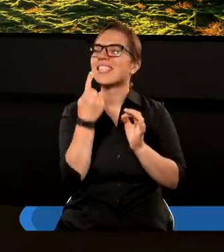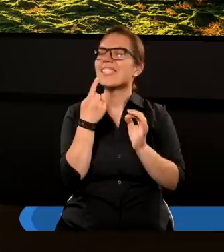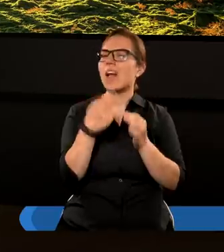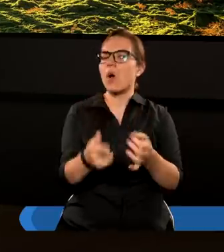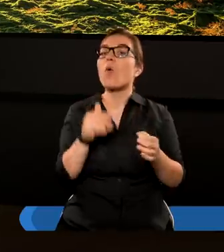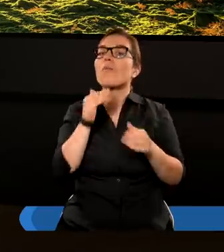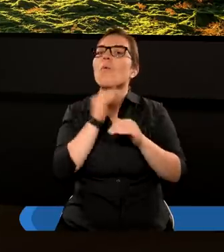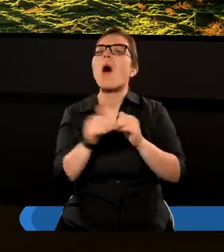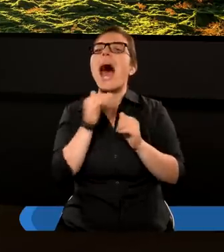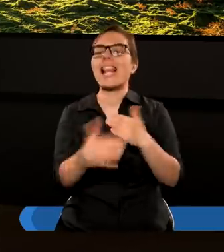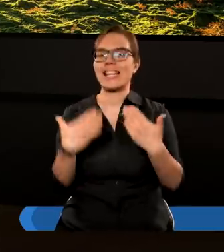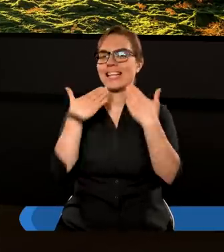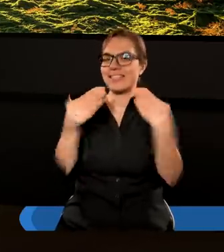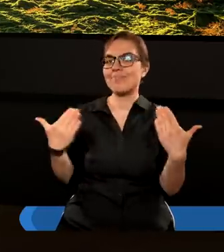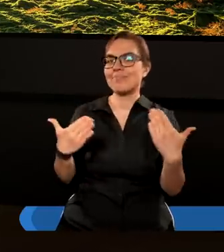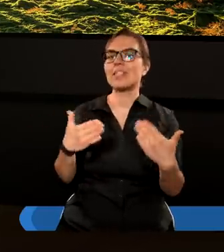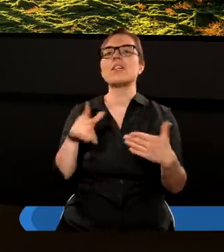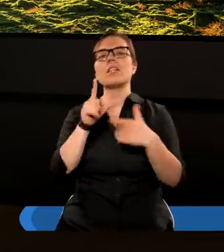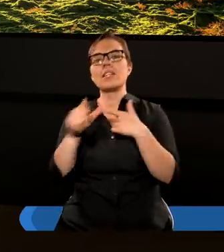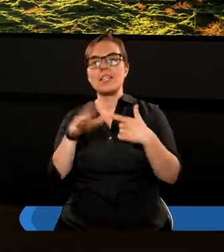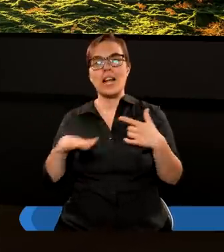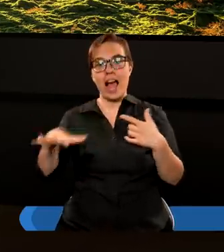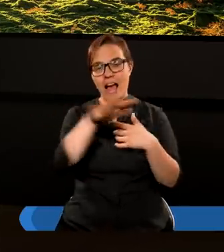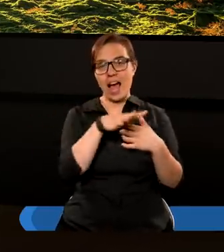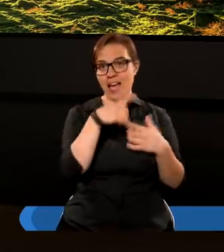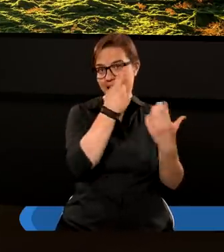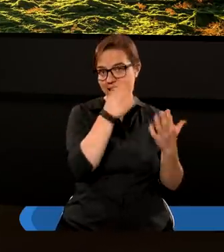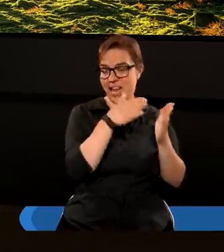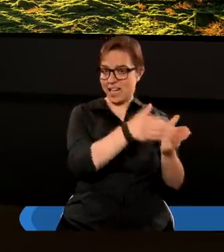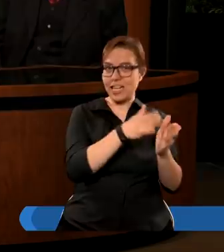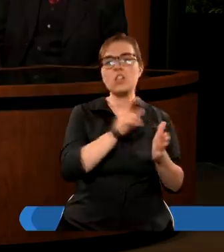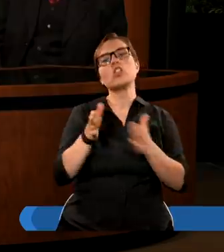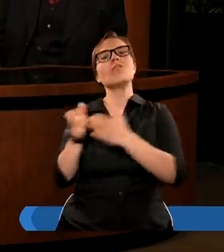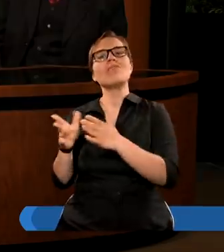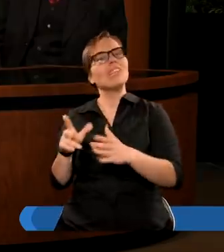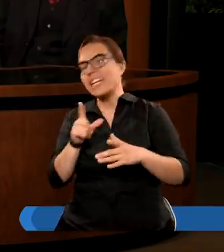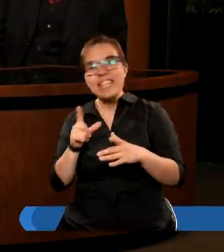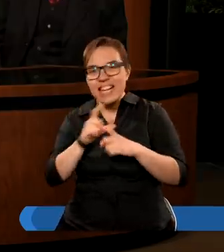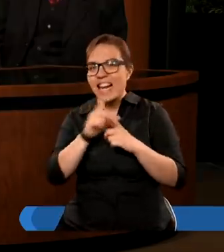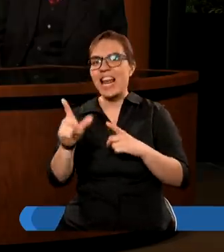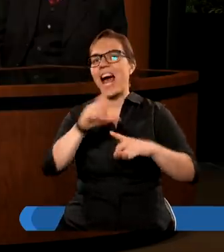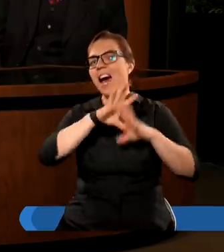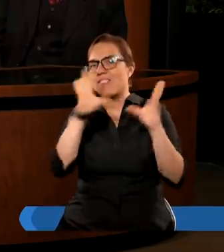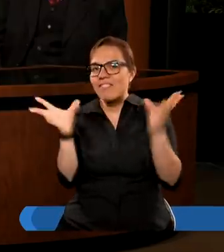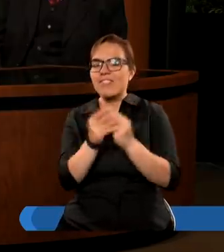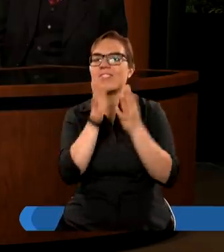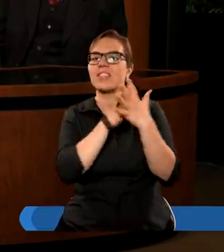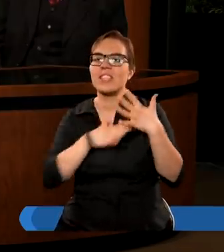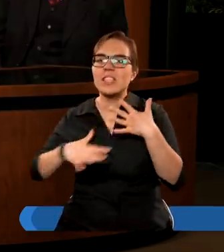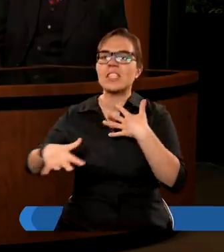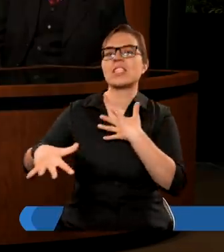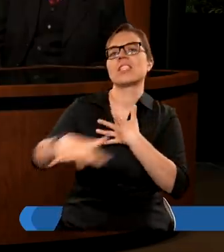Łaska była dla obu łotrów czy tylko dla tego jednego? Zdecydowanie dla